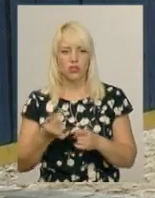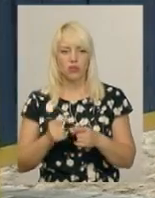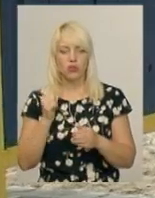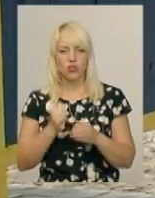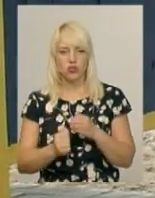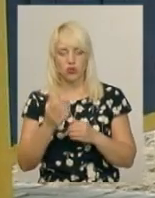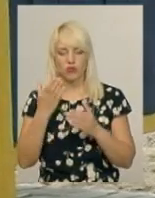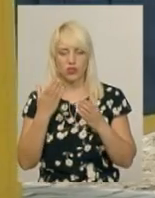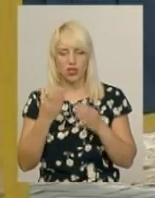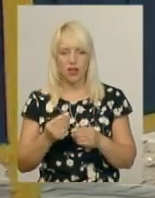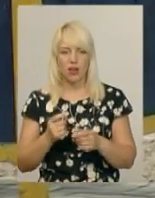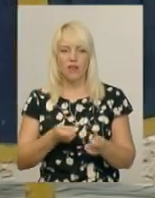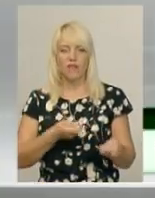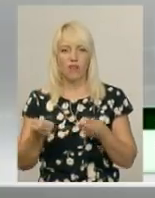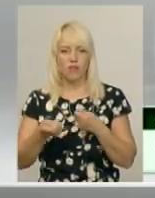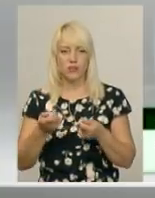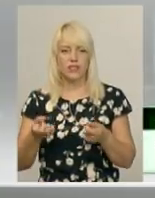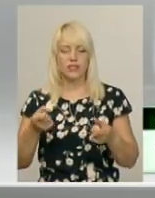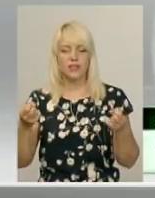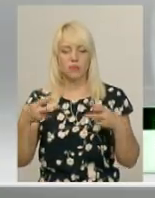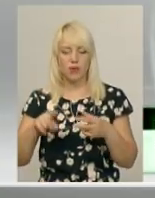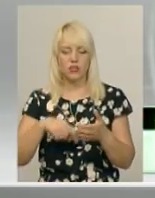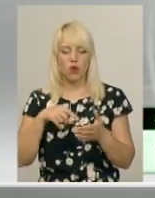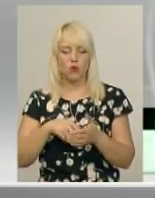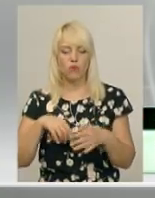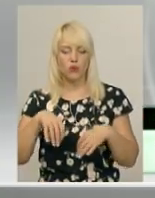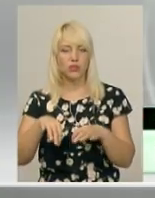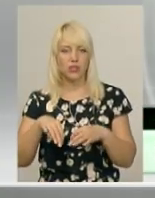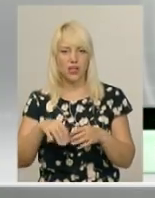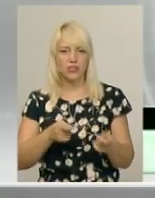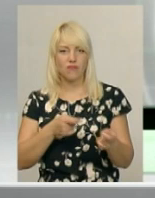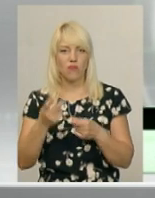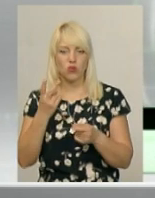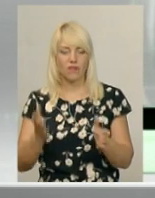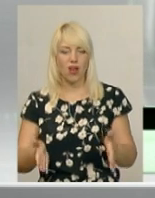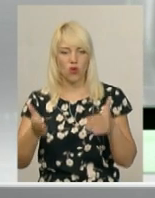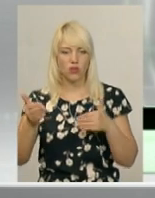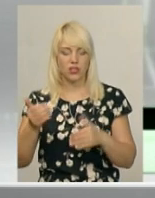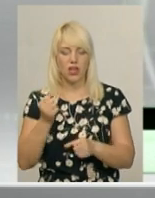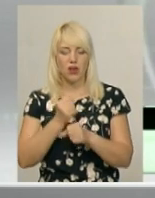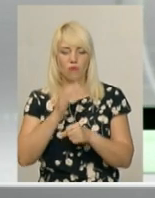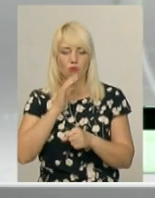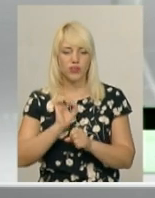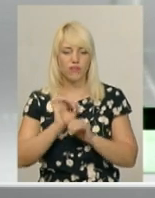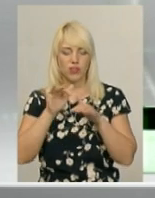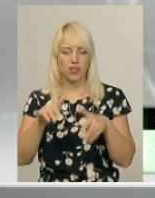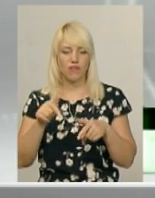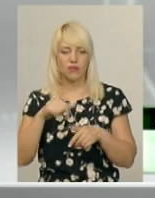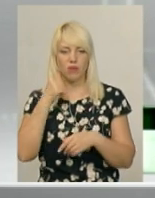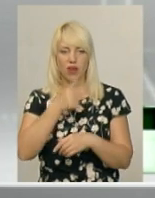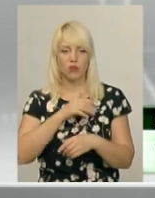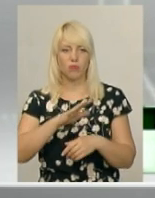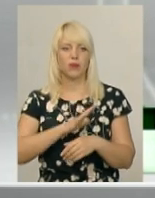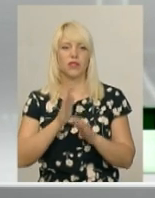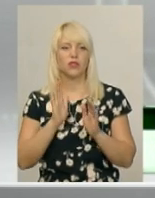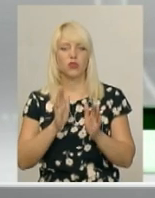комунальне підприємство «Спецкомунтранс». Робляють у нас фонтанчики. Було в цьому році тільки мало, 70